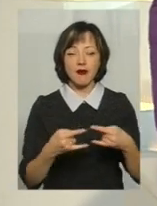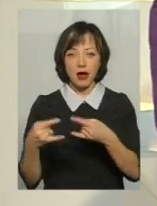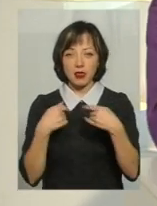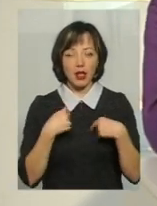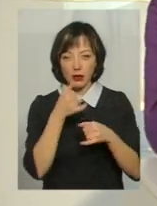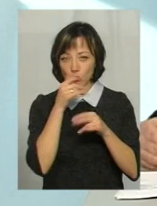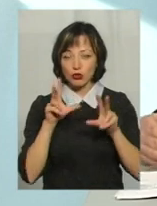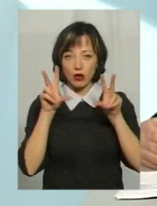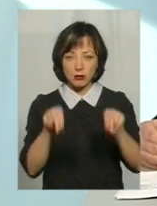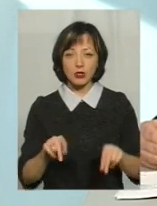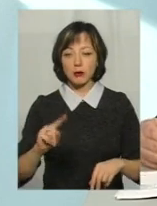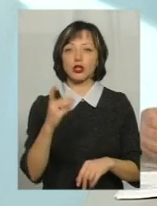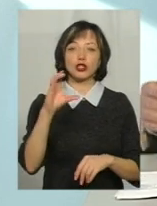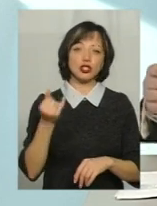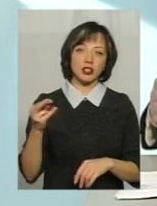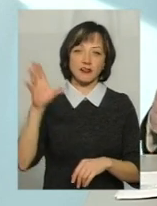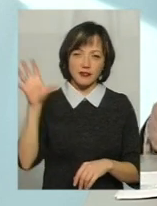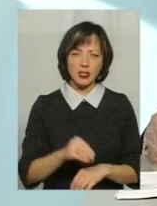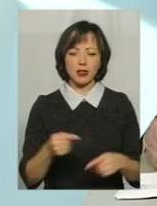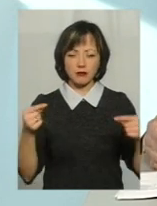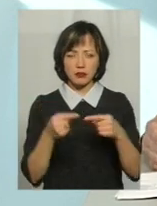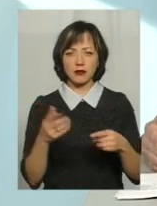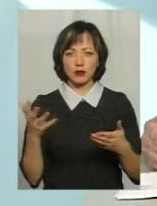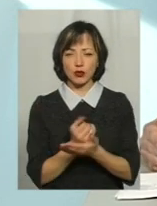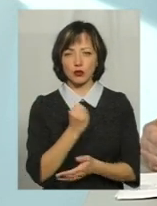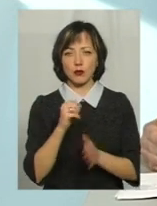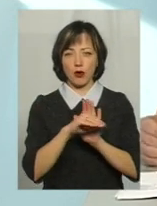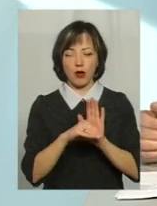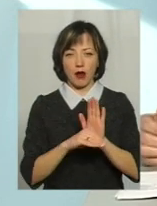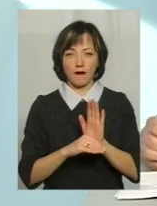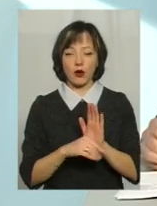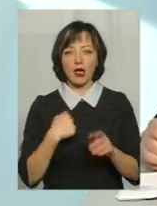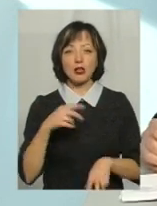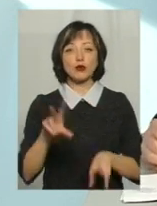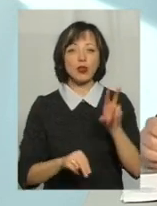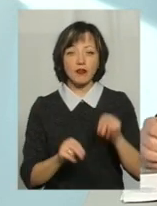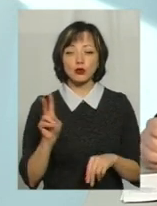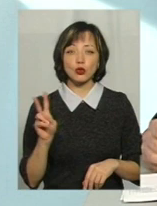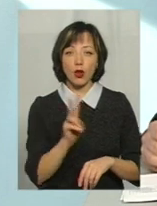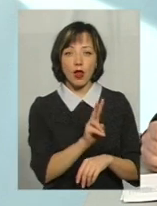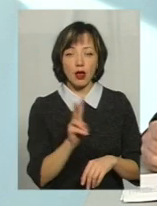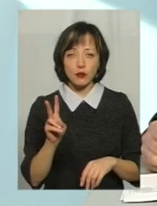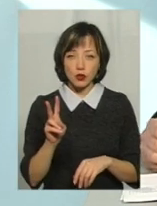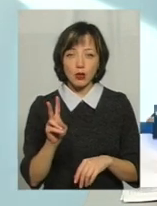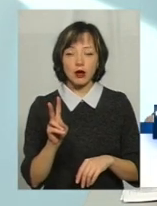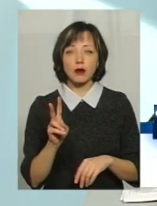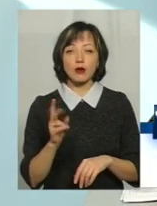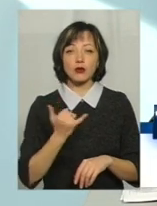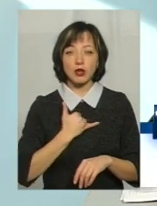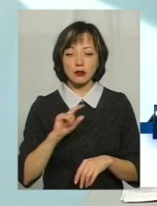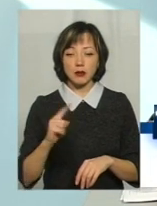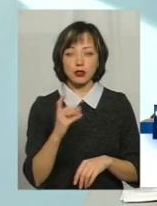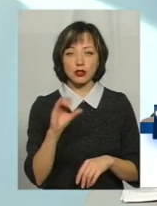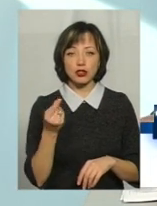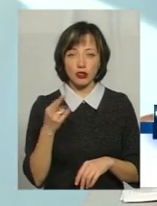прогарантувати те, що з 1 січня все чітко буде працювати по графіку. Я сподіваюся, що по тролейбусам з 1